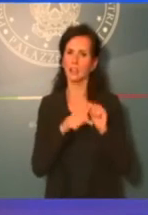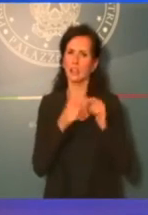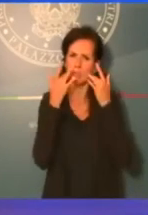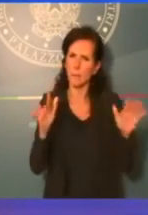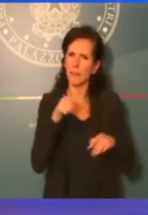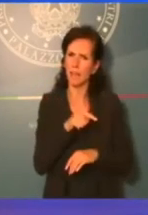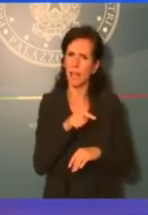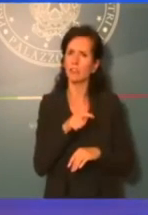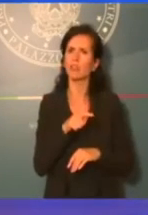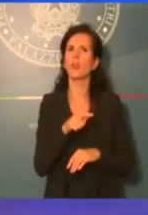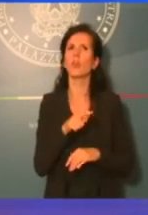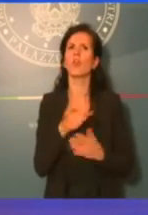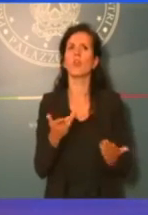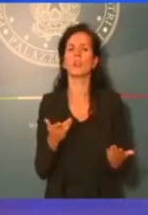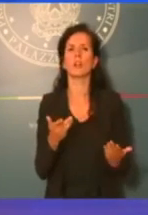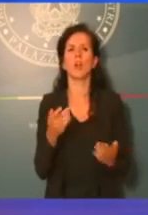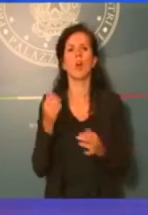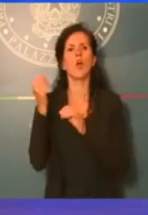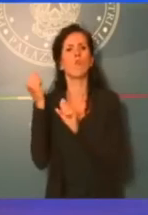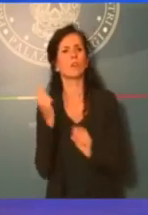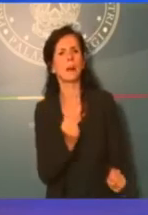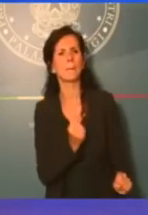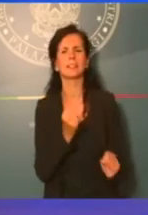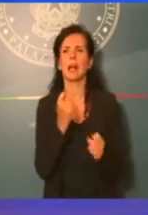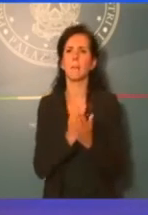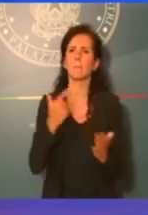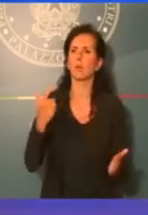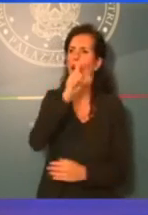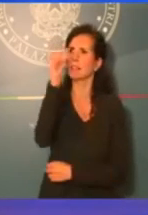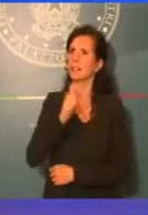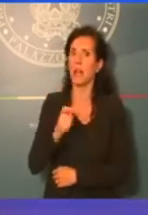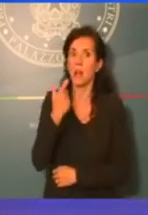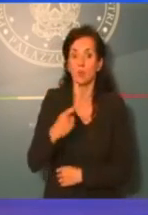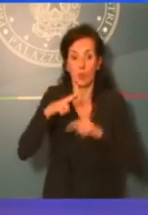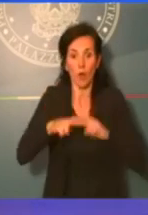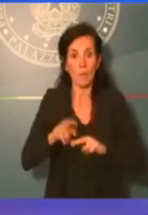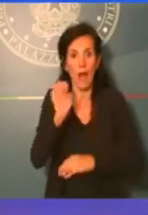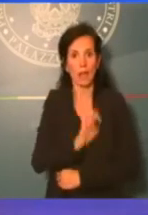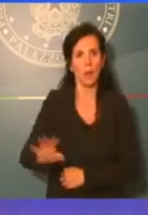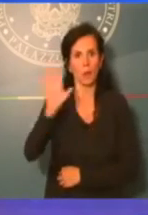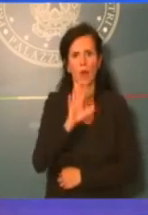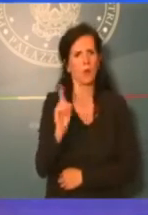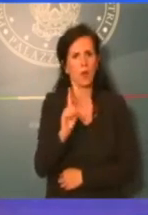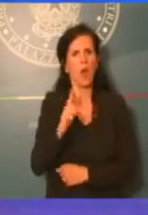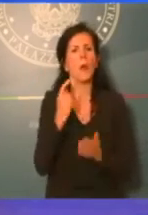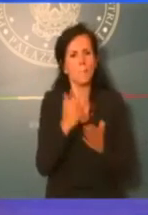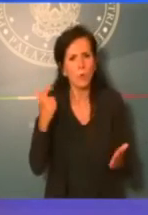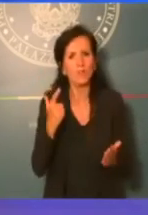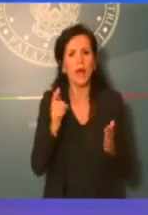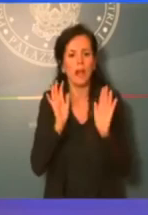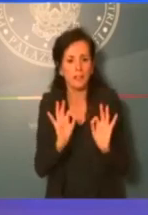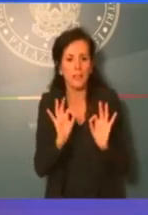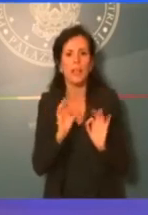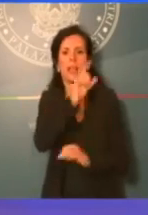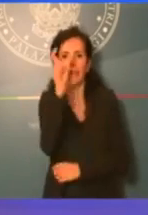fondamentale per stare per l'Italia per stare in Europa, è fondamentale per l'Italia in sé stessa, punto.